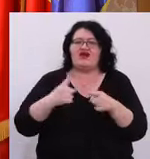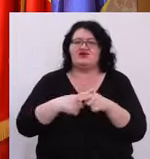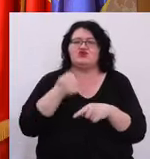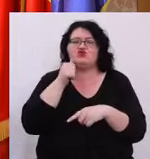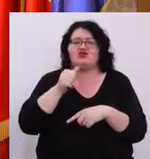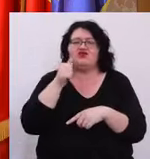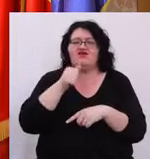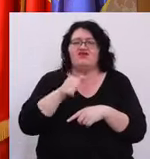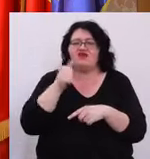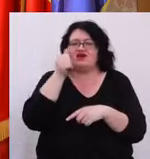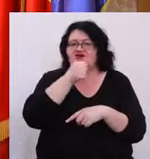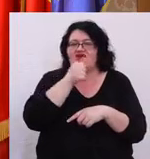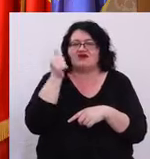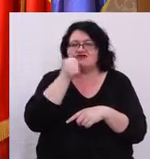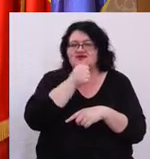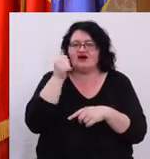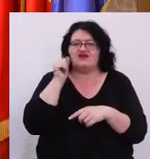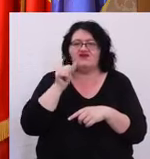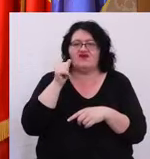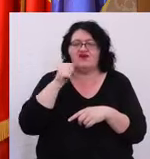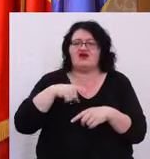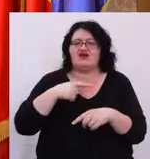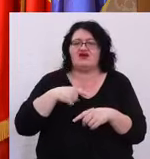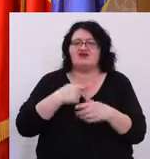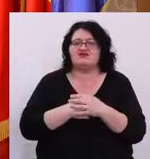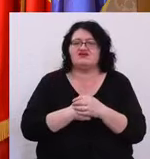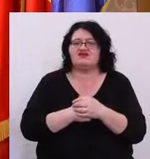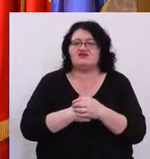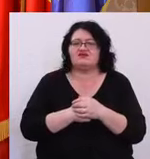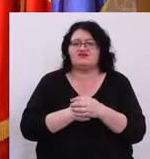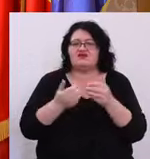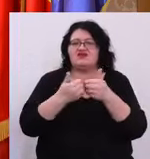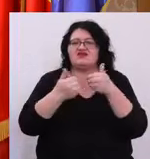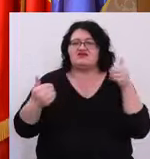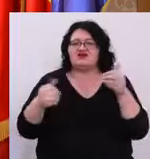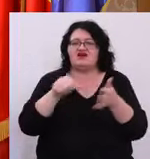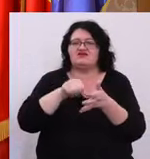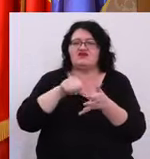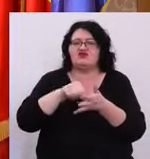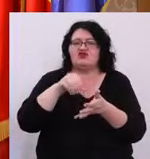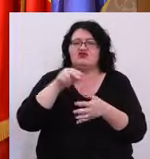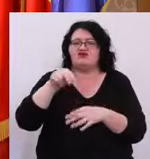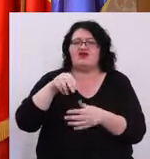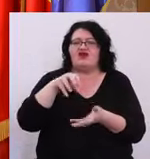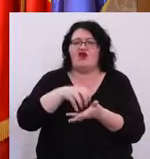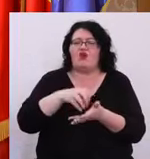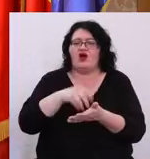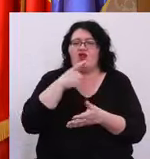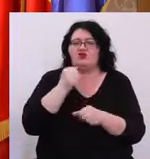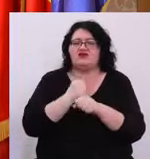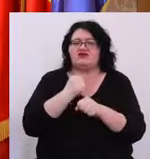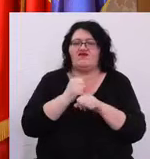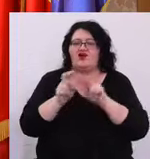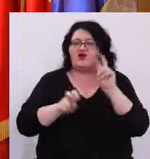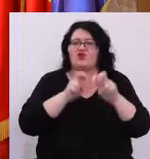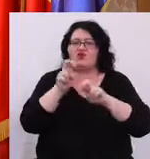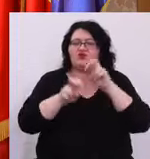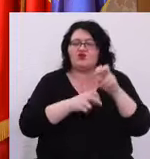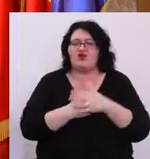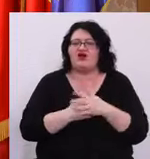femeile din rural, femei care sunt la distanță de centrele unde se pot efectua mamografii.